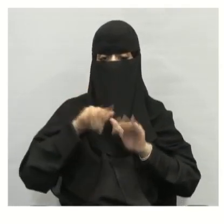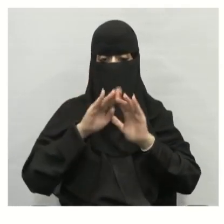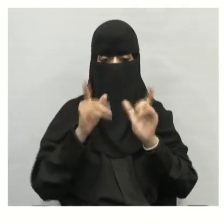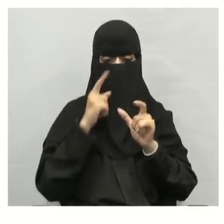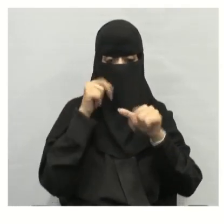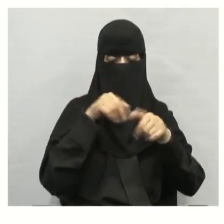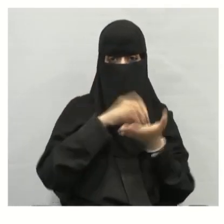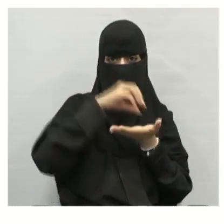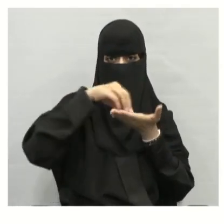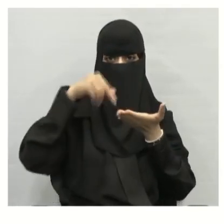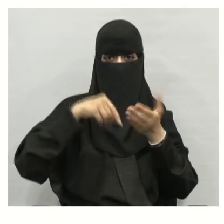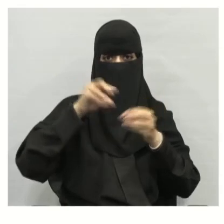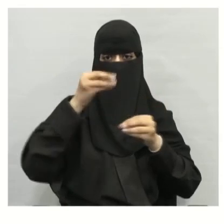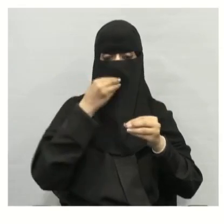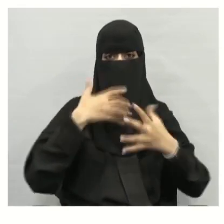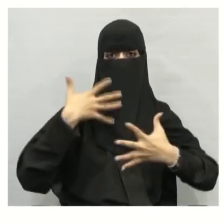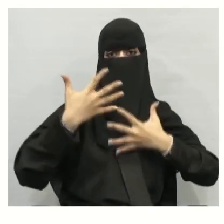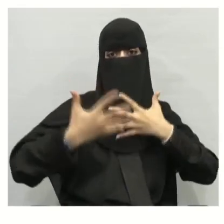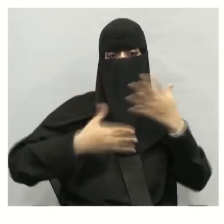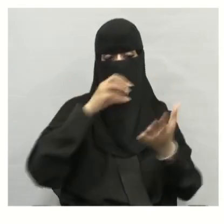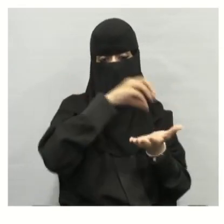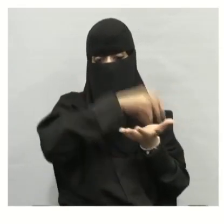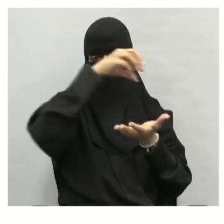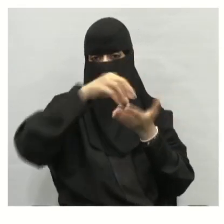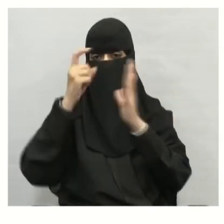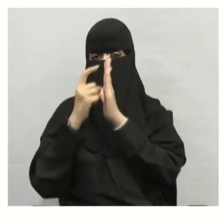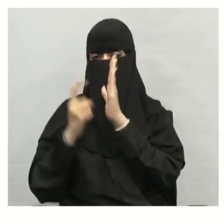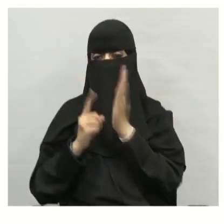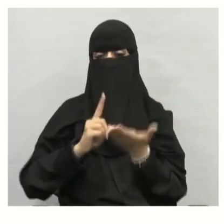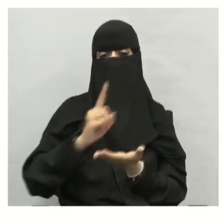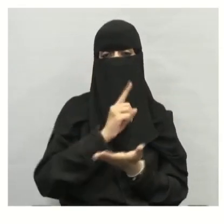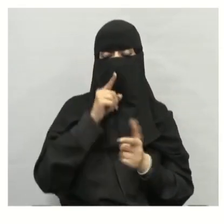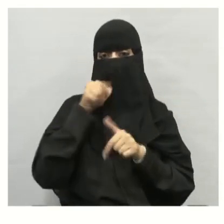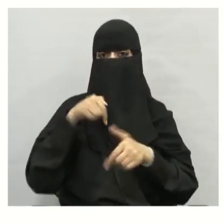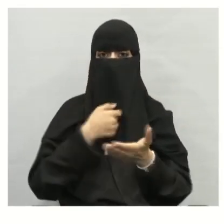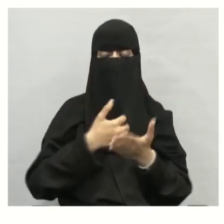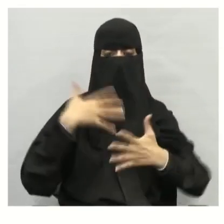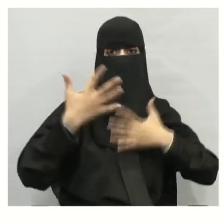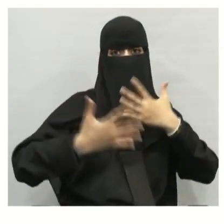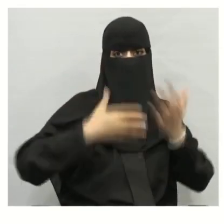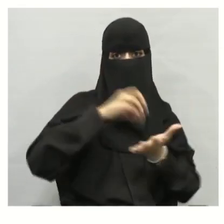الذي تنتقل به الطاقة عبر النظام البيئي نلاحظ هنا الطاقة